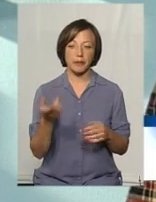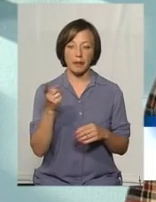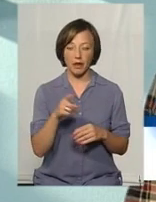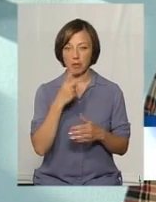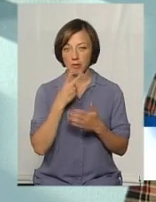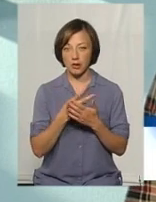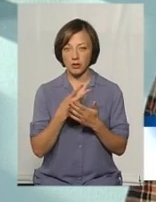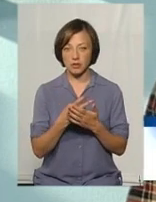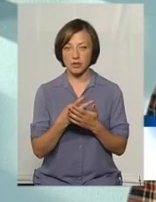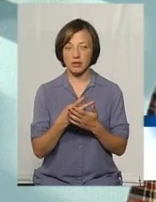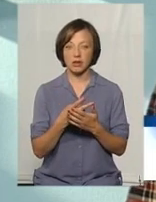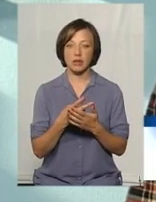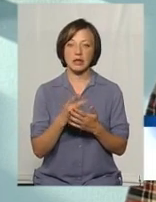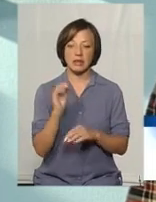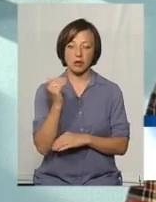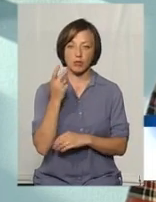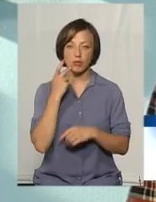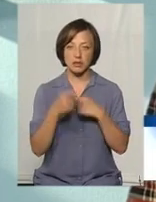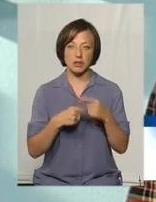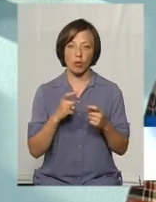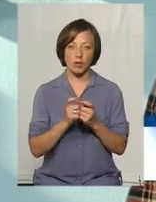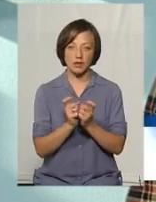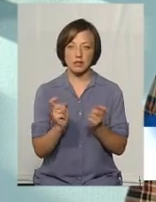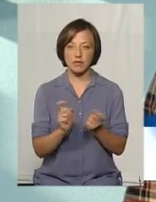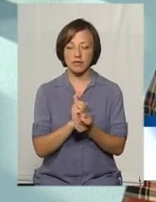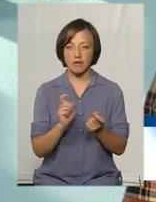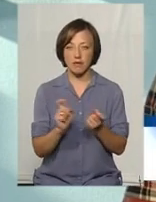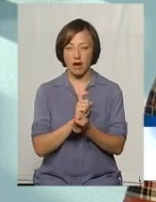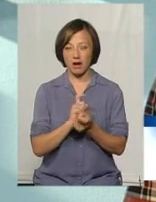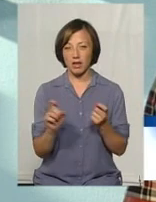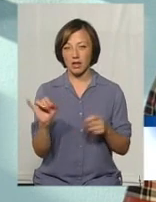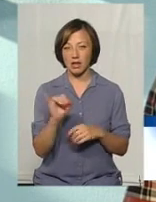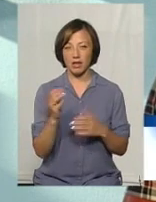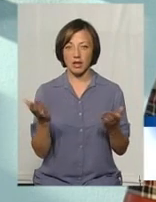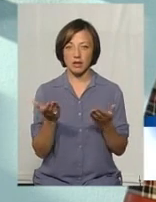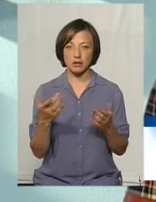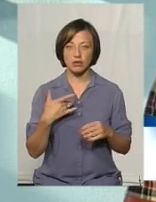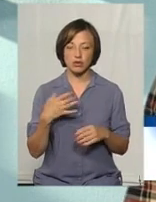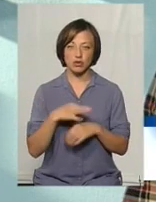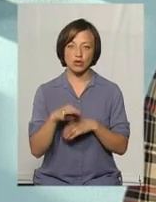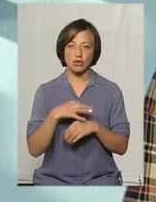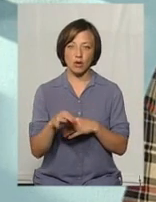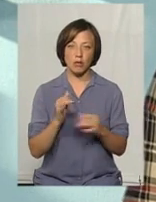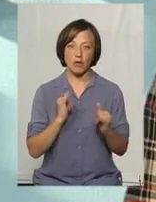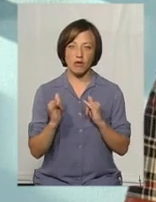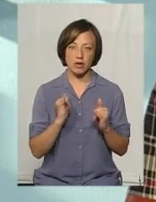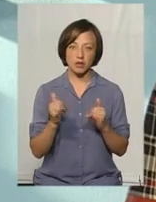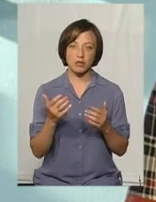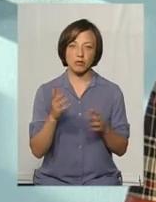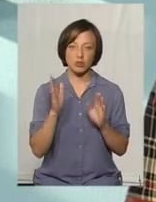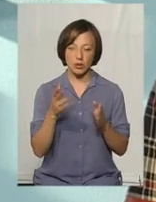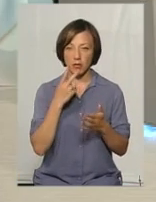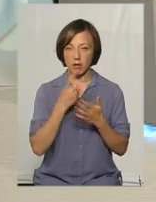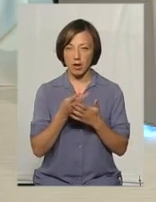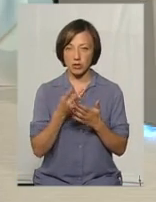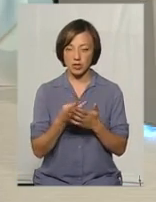буде бачити і відтворювати дитина. Якщо це постійні конфлікти, сварки і якісь жорстокі поводження, чи насильницькі дії, вона буде